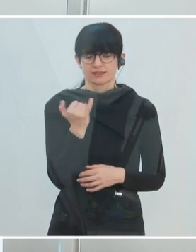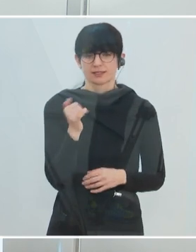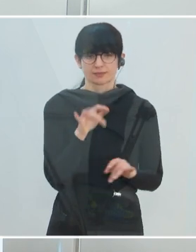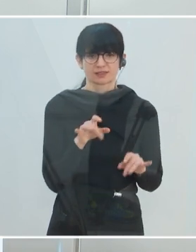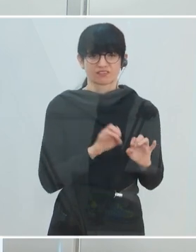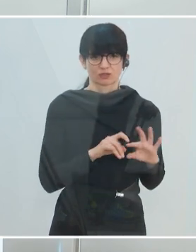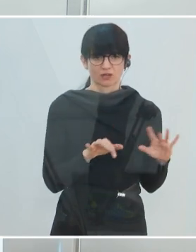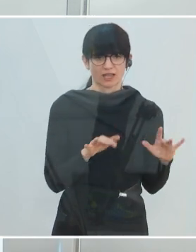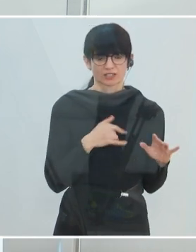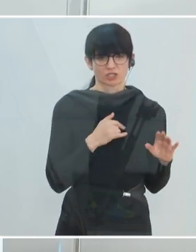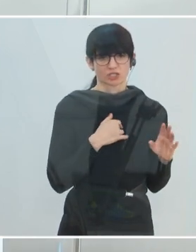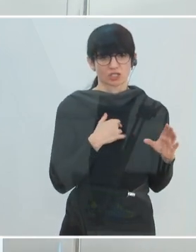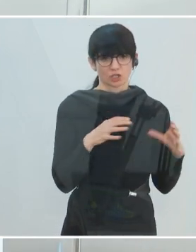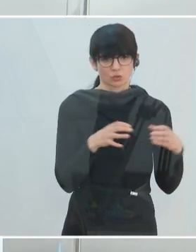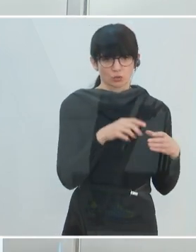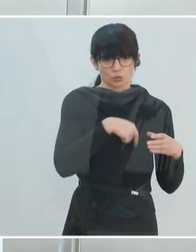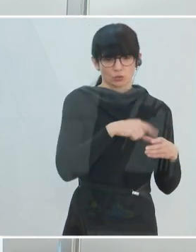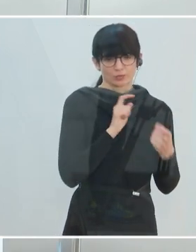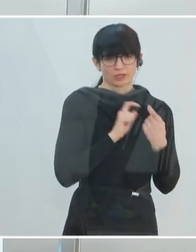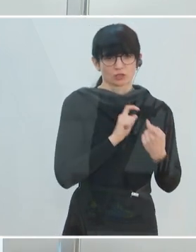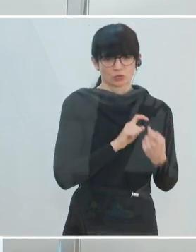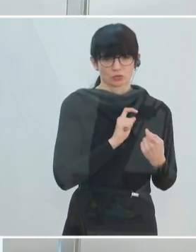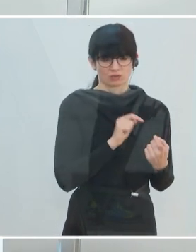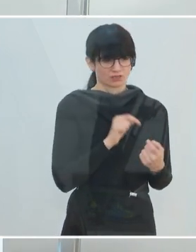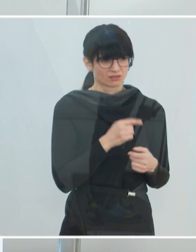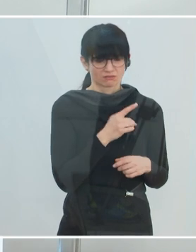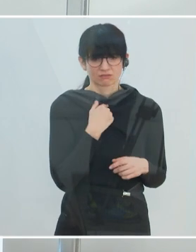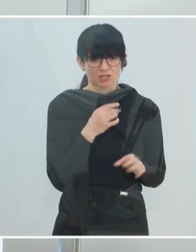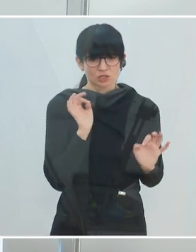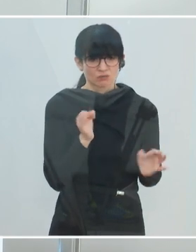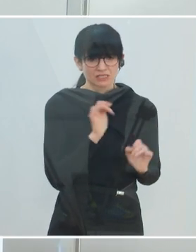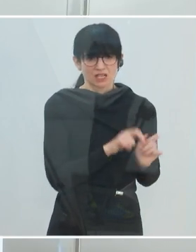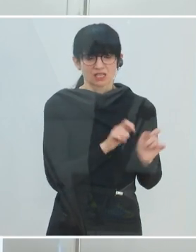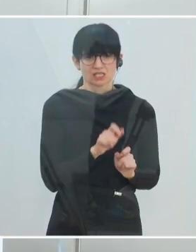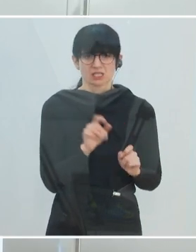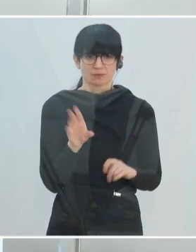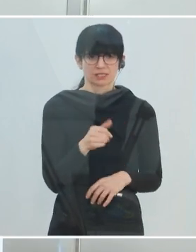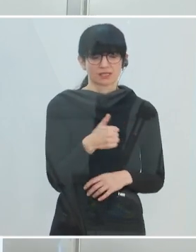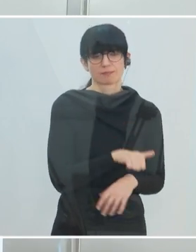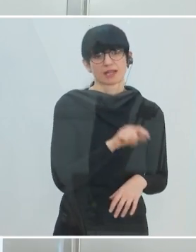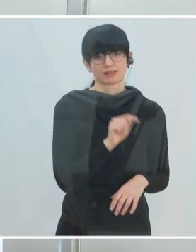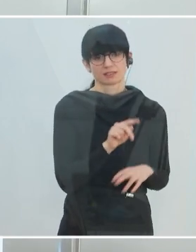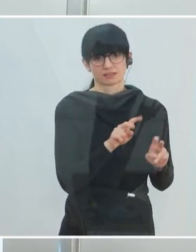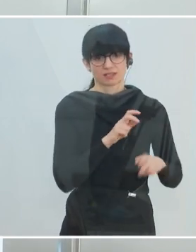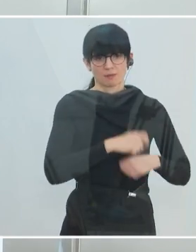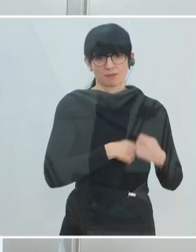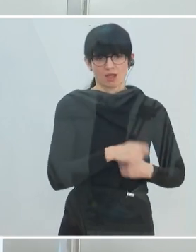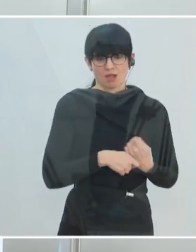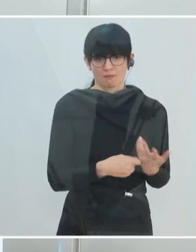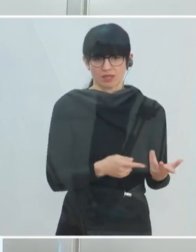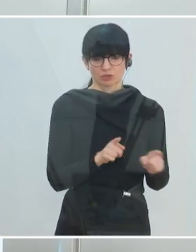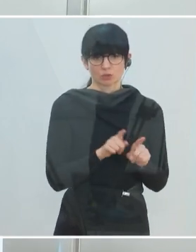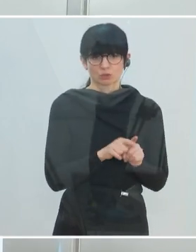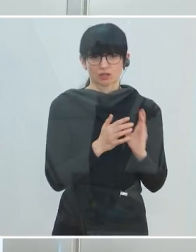virologischen Beraterstabs gehabt. Wir haben dort Spezialisten, die mit dabei sind, die hier ihre